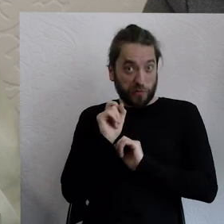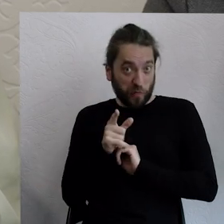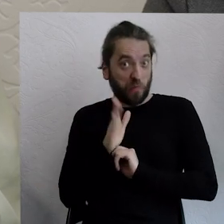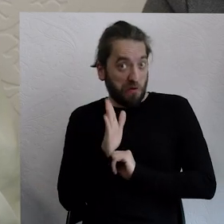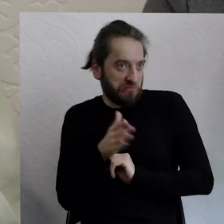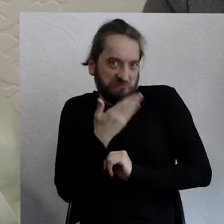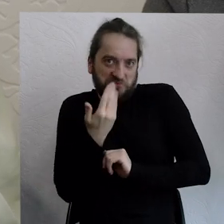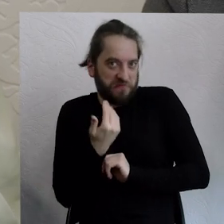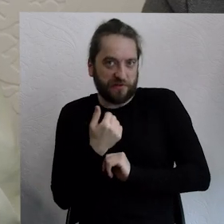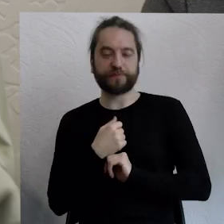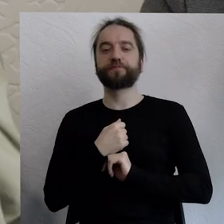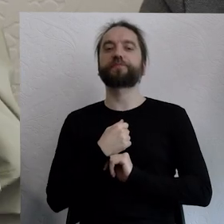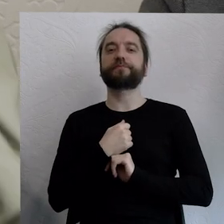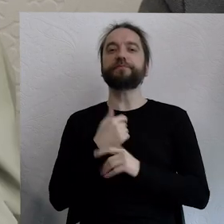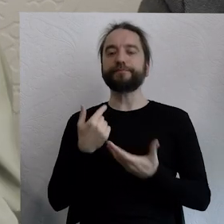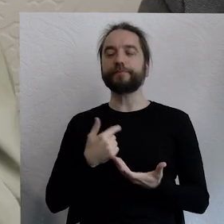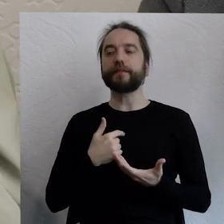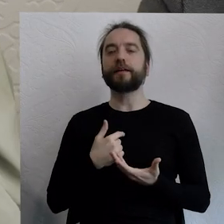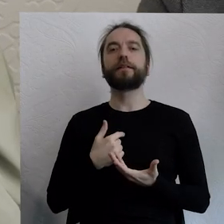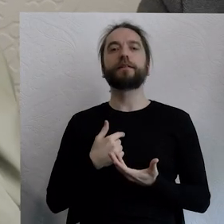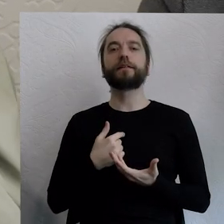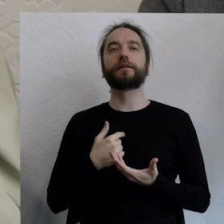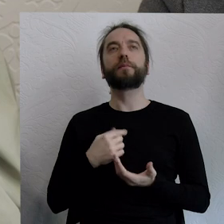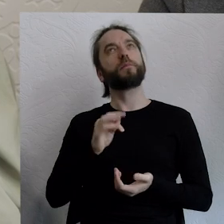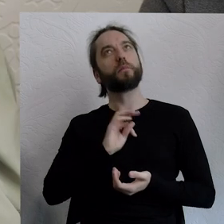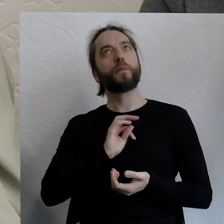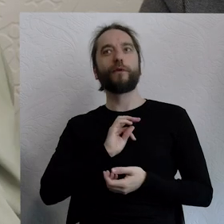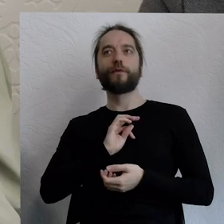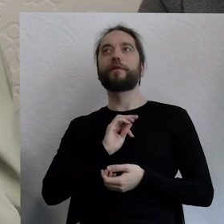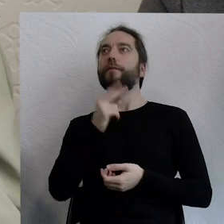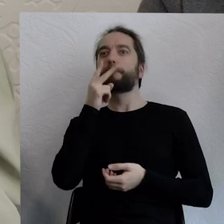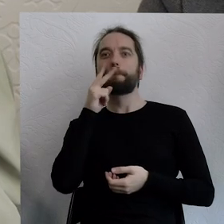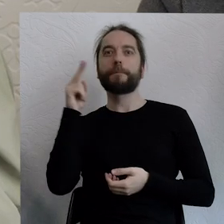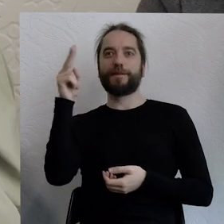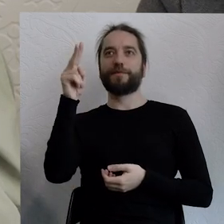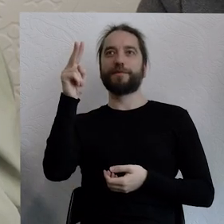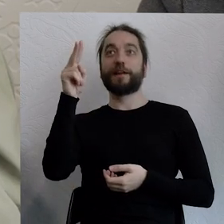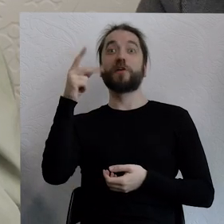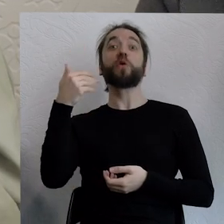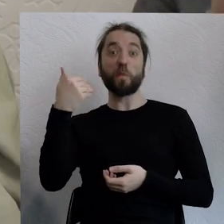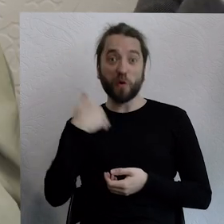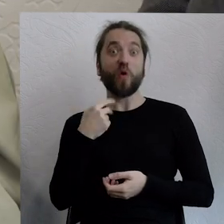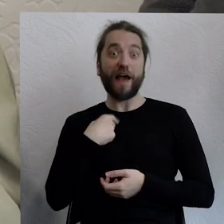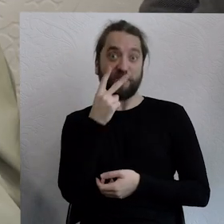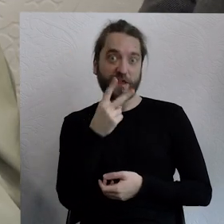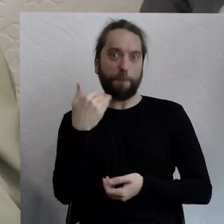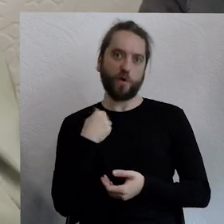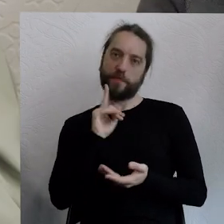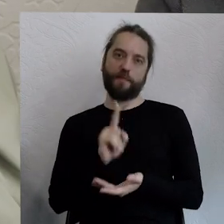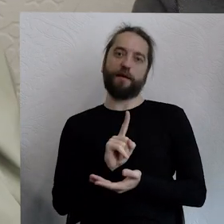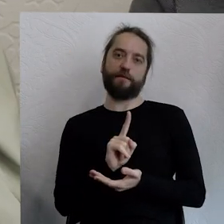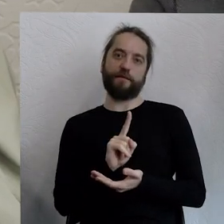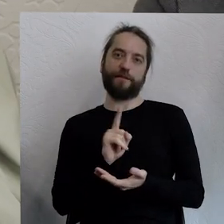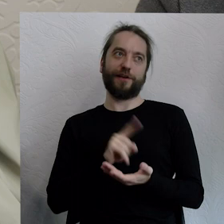Ja powiem Wam, że to, co ja widzę, to jest coś, co widziałam fizycznie i myślę, że może być replikowane.